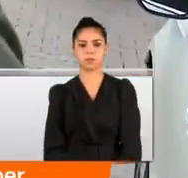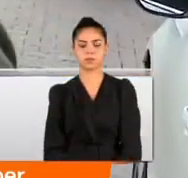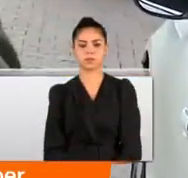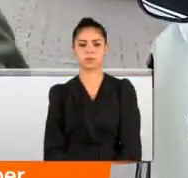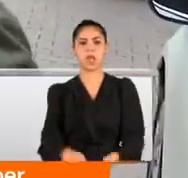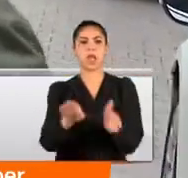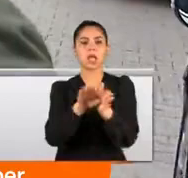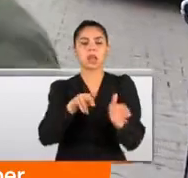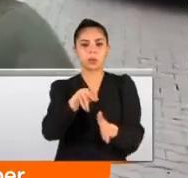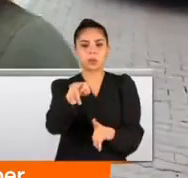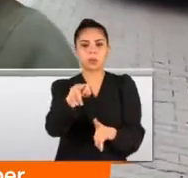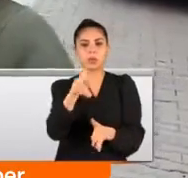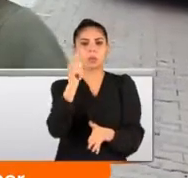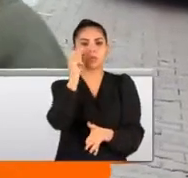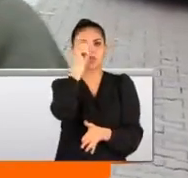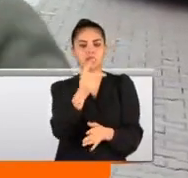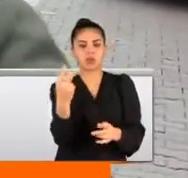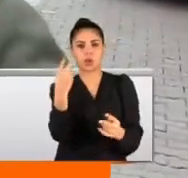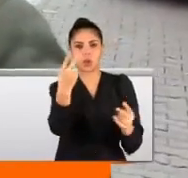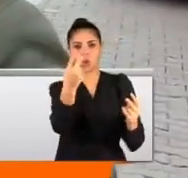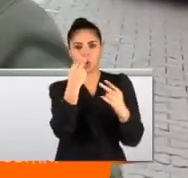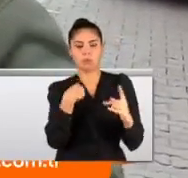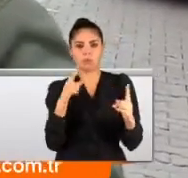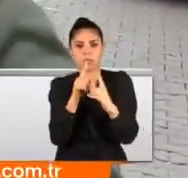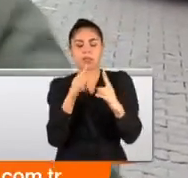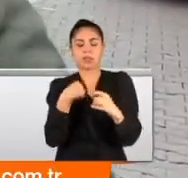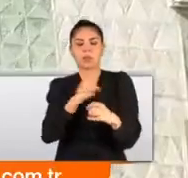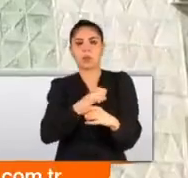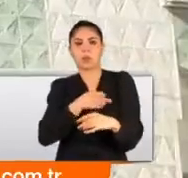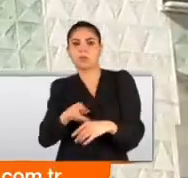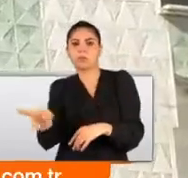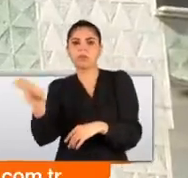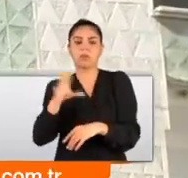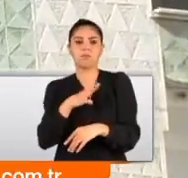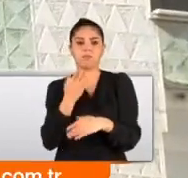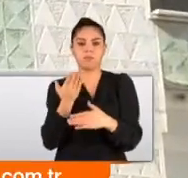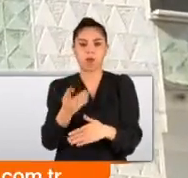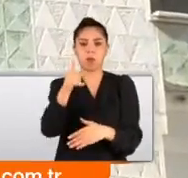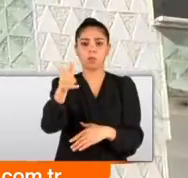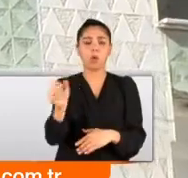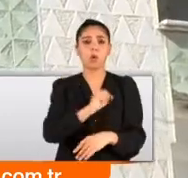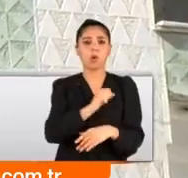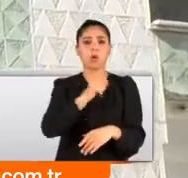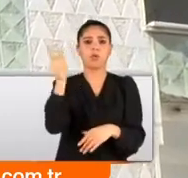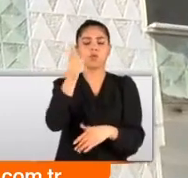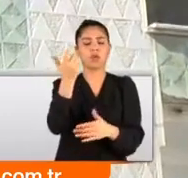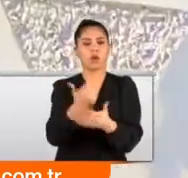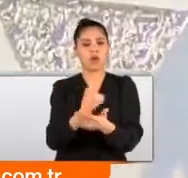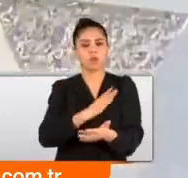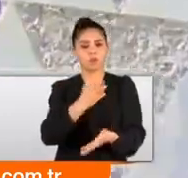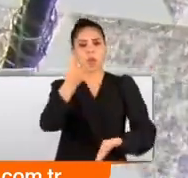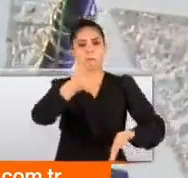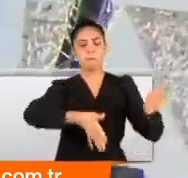Kaldırımdan geçerken birini gördüğüm zaman karşı kaldırıma geçmek zorunda kalıyorum. İşte bu korkutan görüntü de bugün kayda geçti.